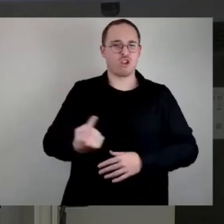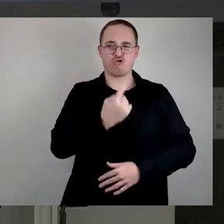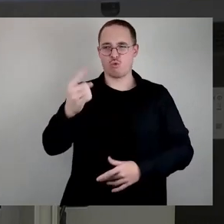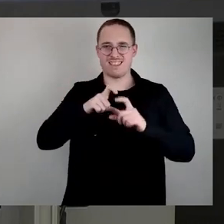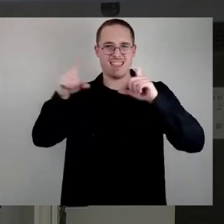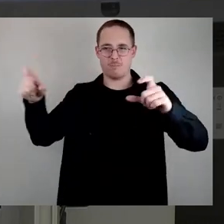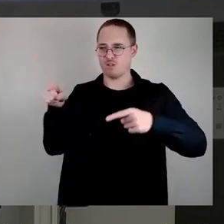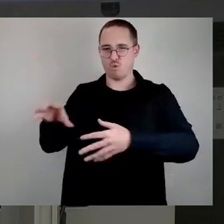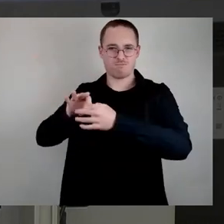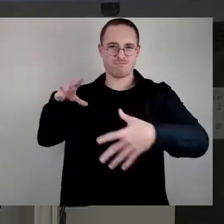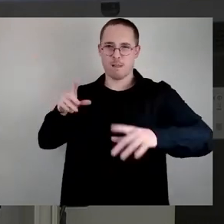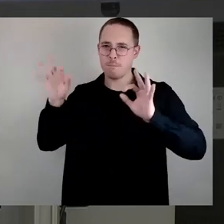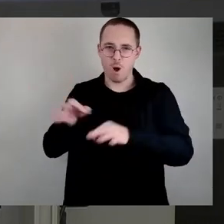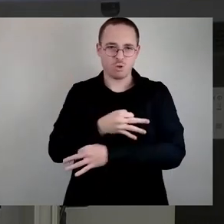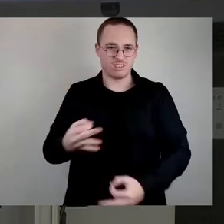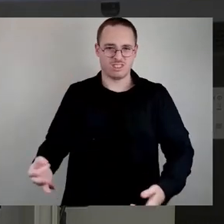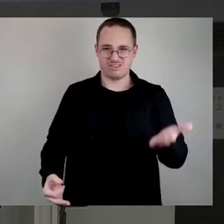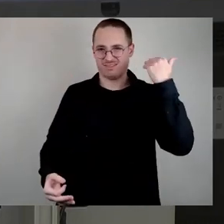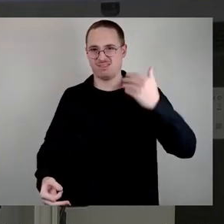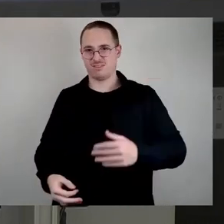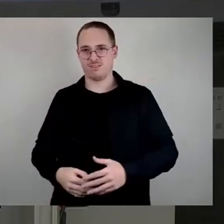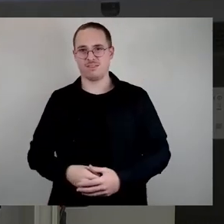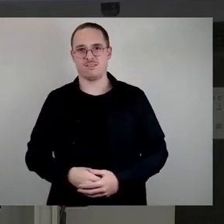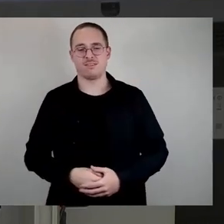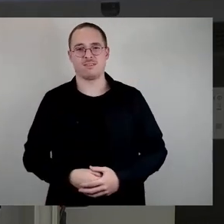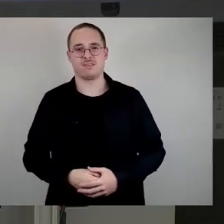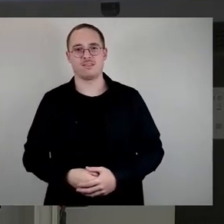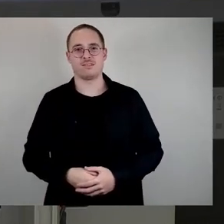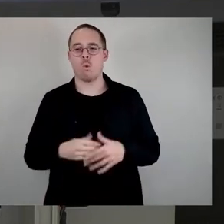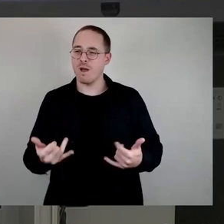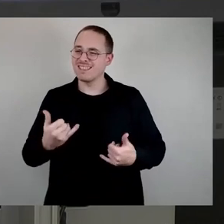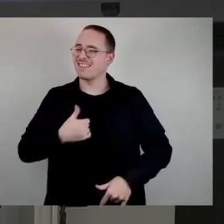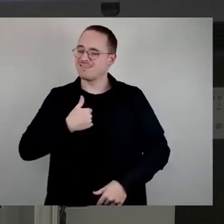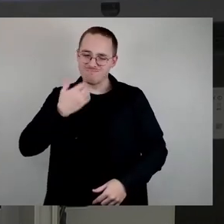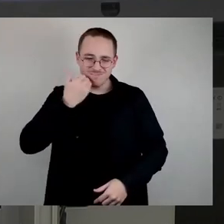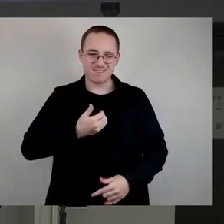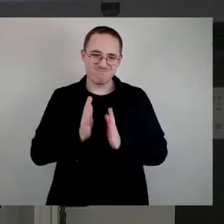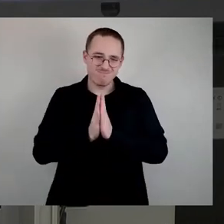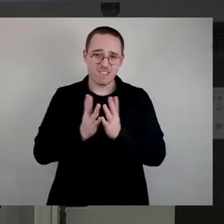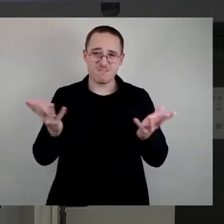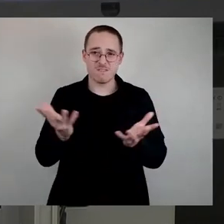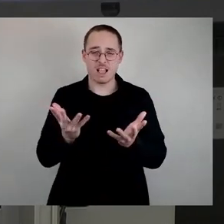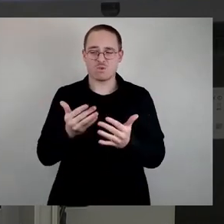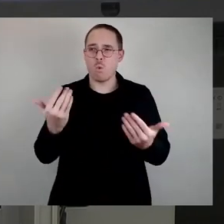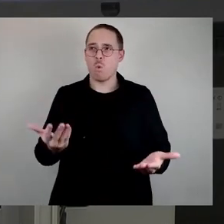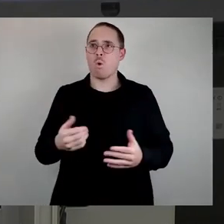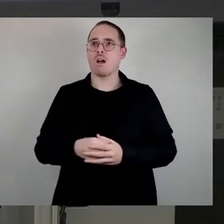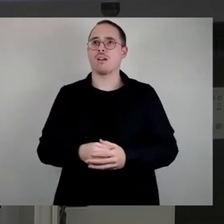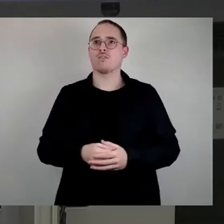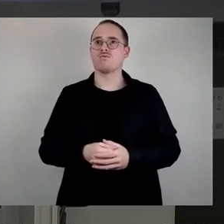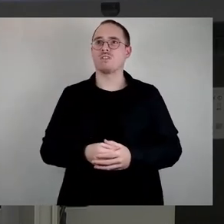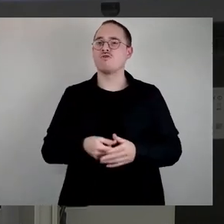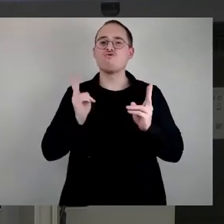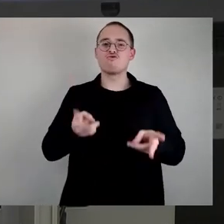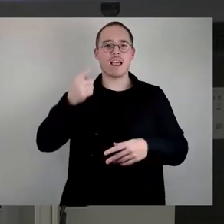plädiert, dass wir jetzt nicht künstlich versuchen, die Stadtratssitzungen